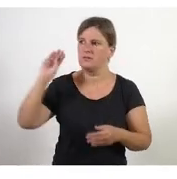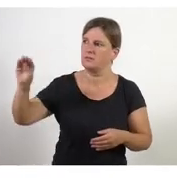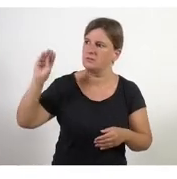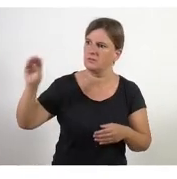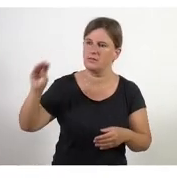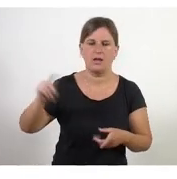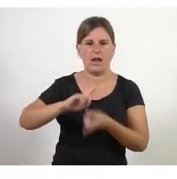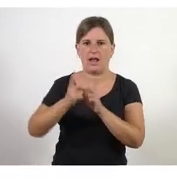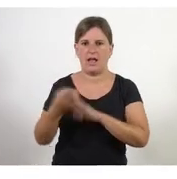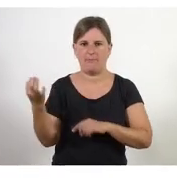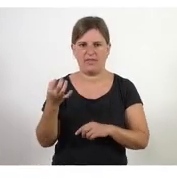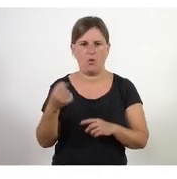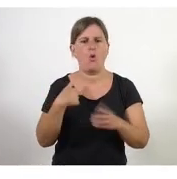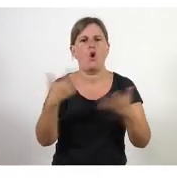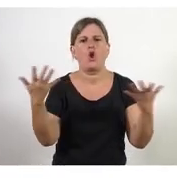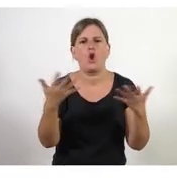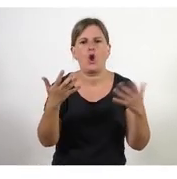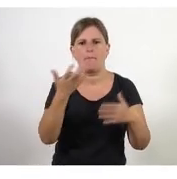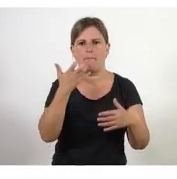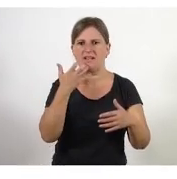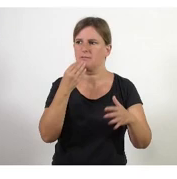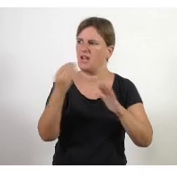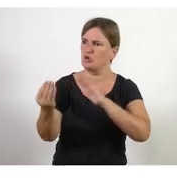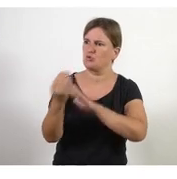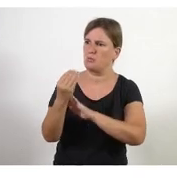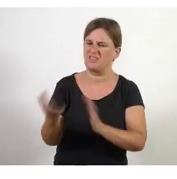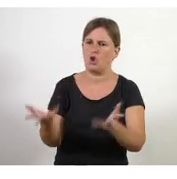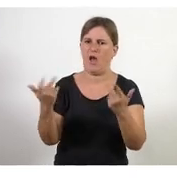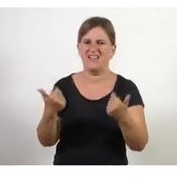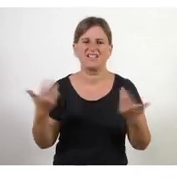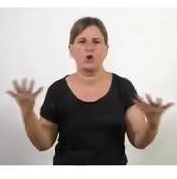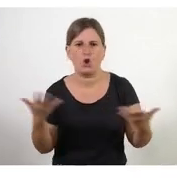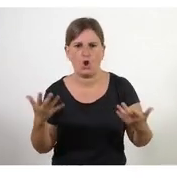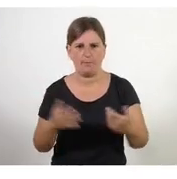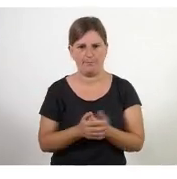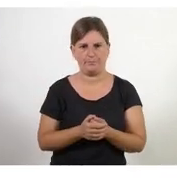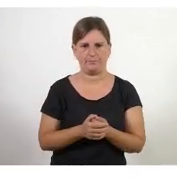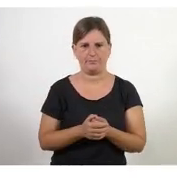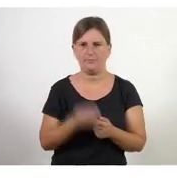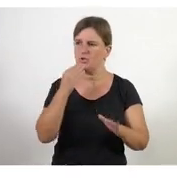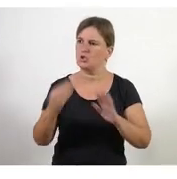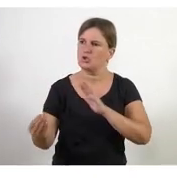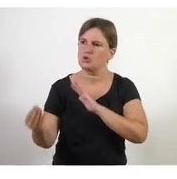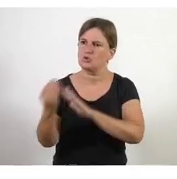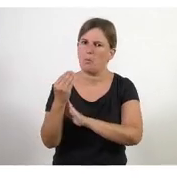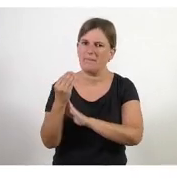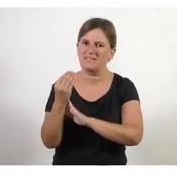de com seria una subvenció àgil com seria una subvenció